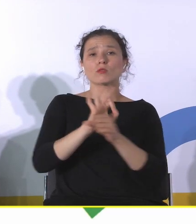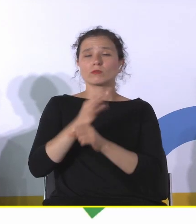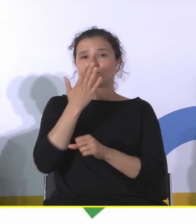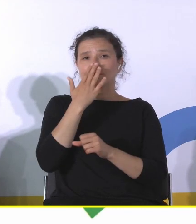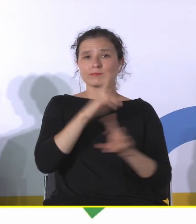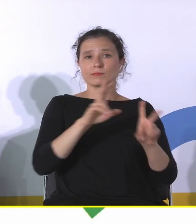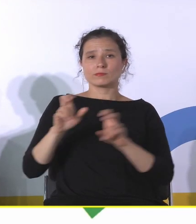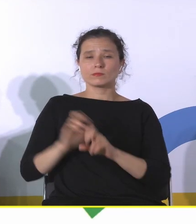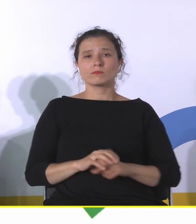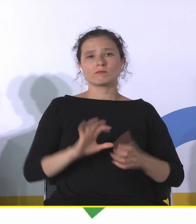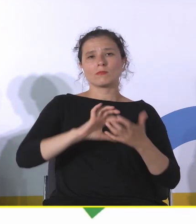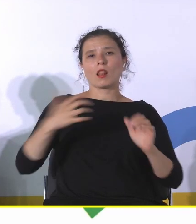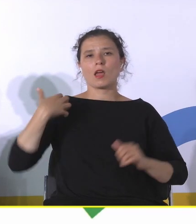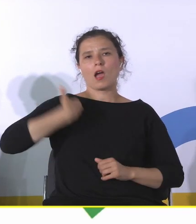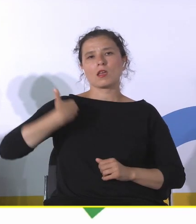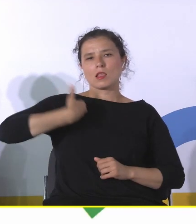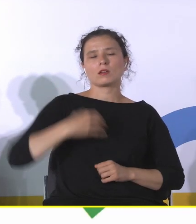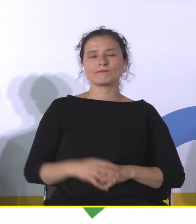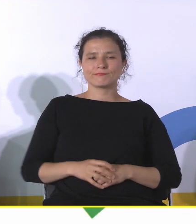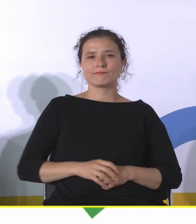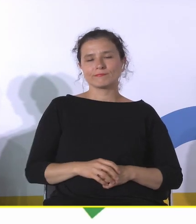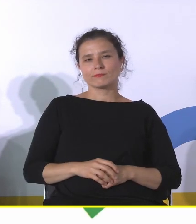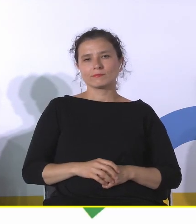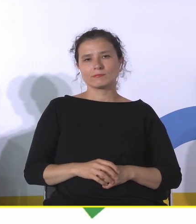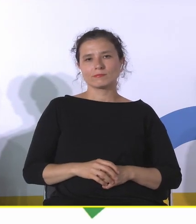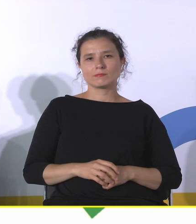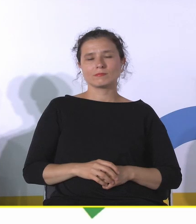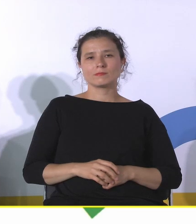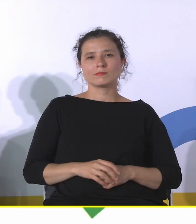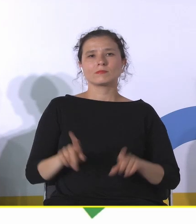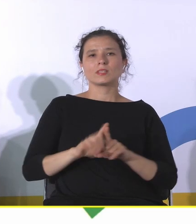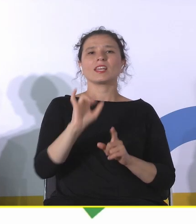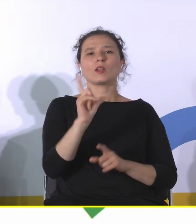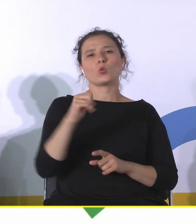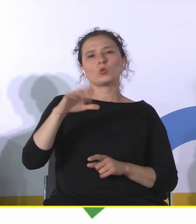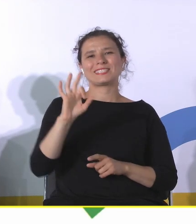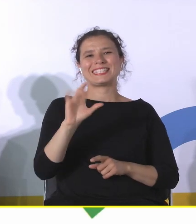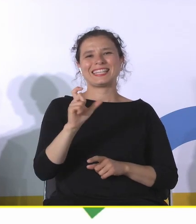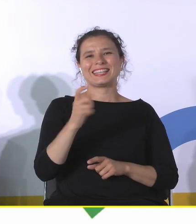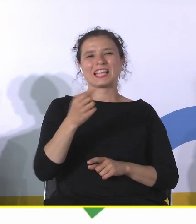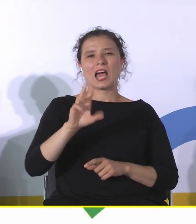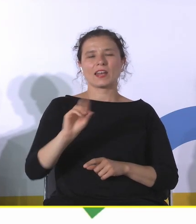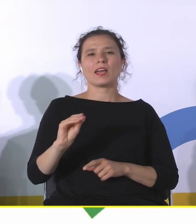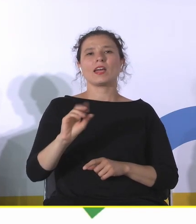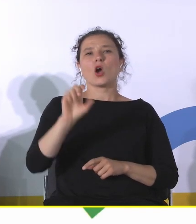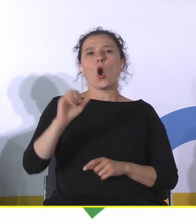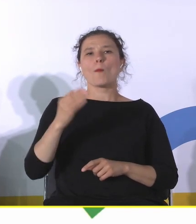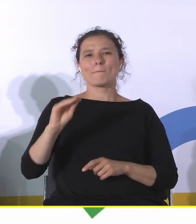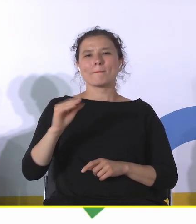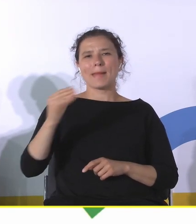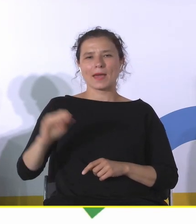Heritage Council for Europe, a ostatnio i Lucy Dare oraz Homey. Witam państwa bardzo serdecznie.